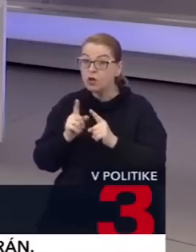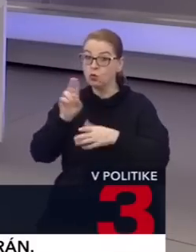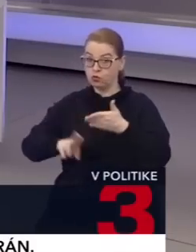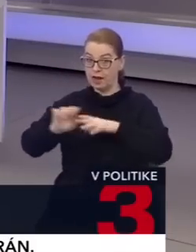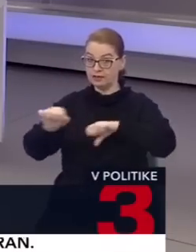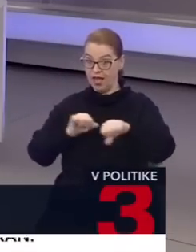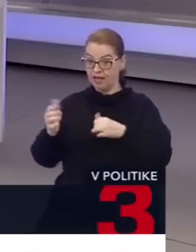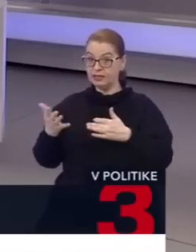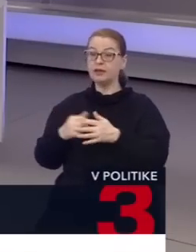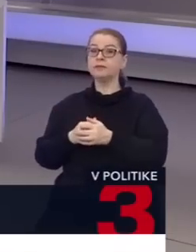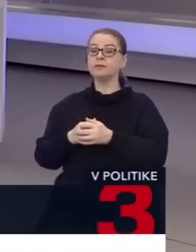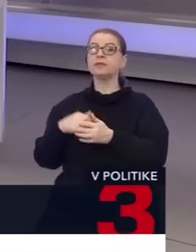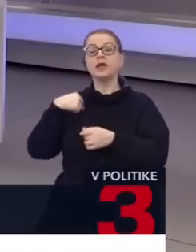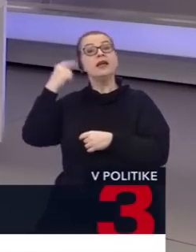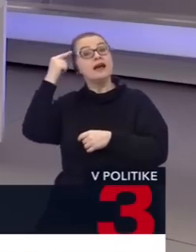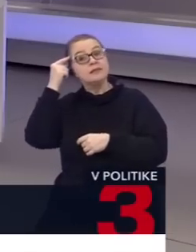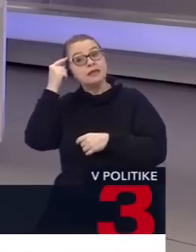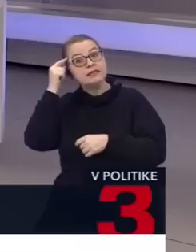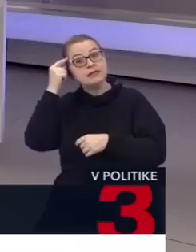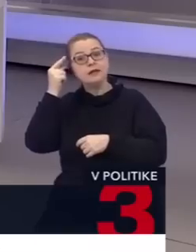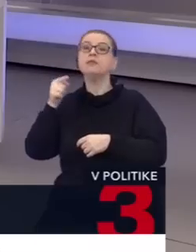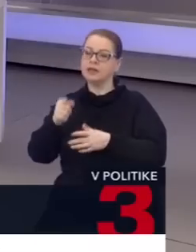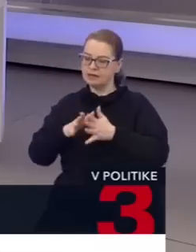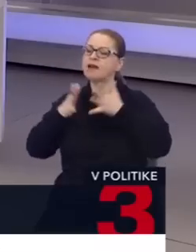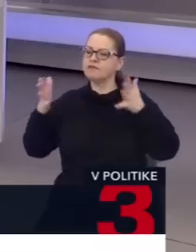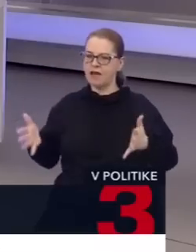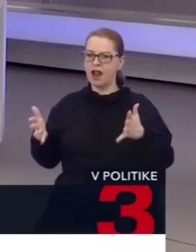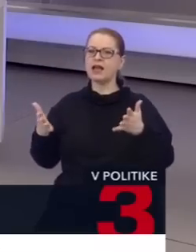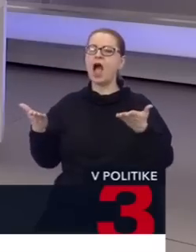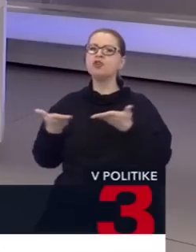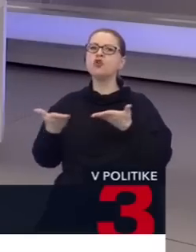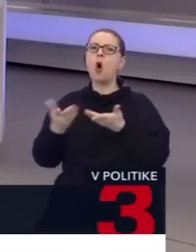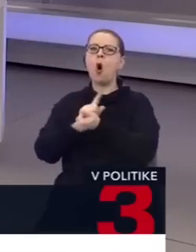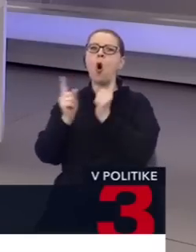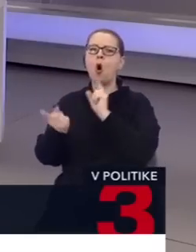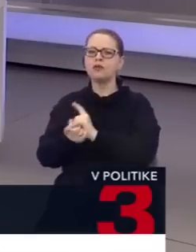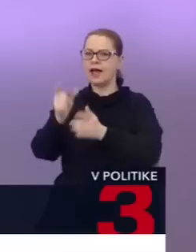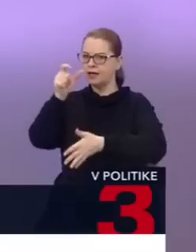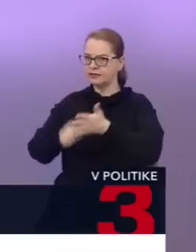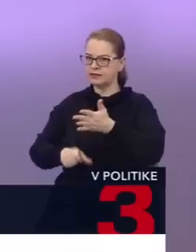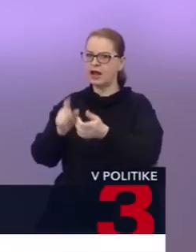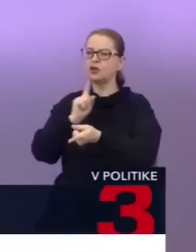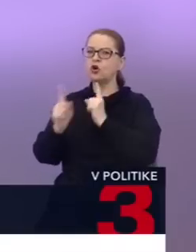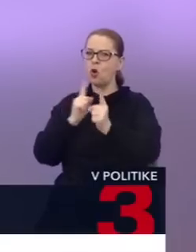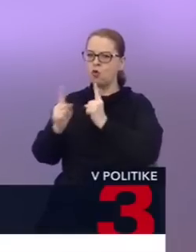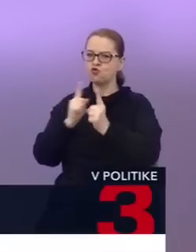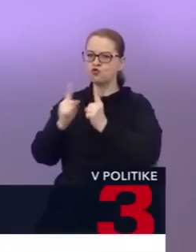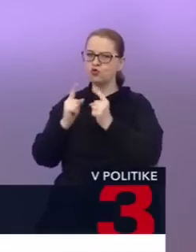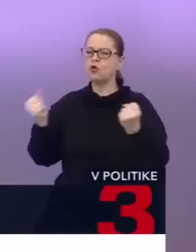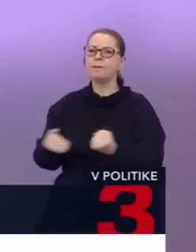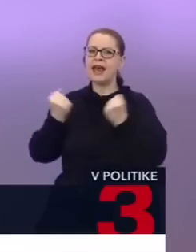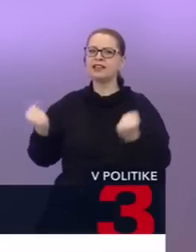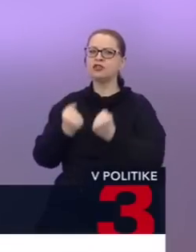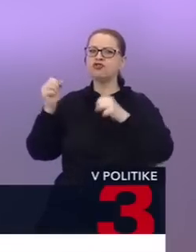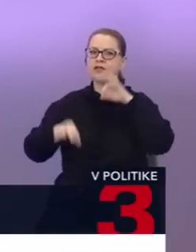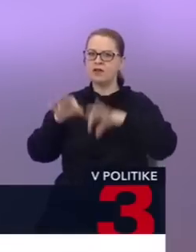Je tam predbežne, myslím si, že pomerne veľká zhoda strán, ktoré rokujú na tom, aby teda predčasné voľby